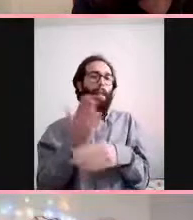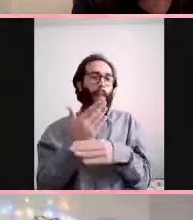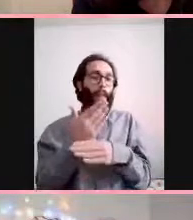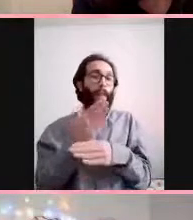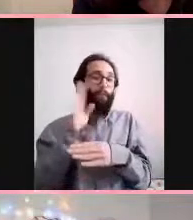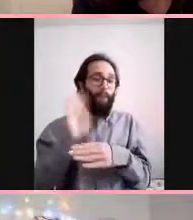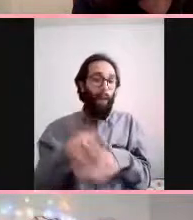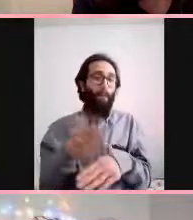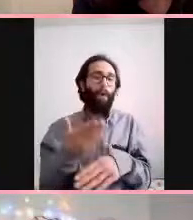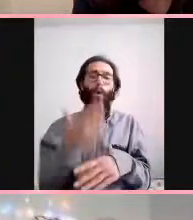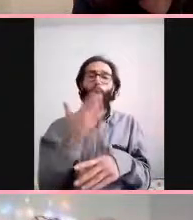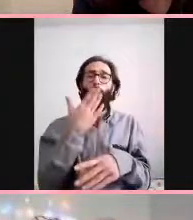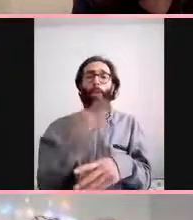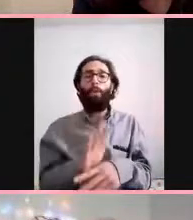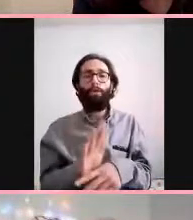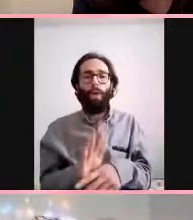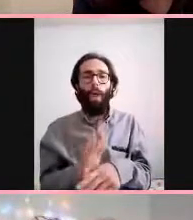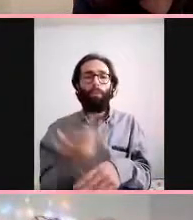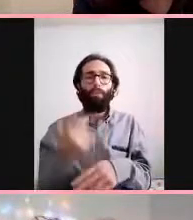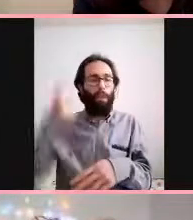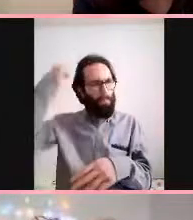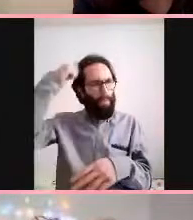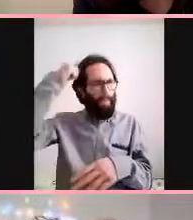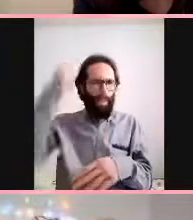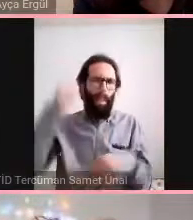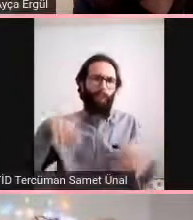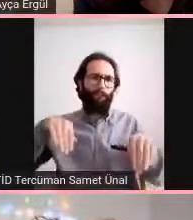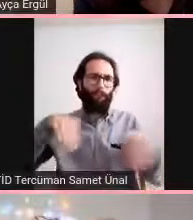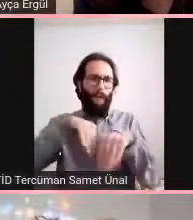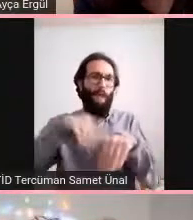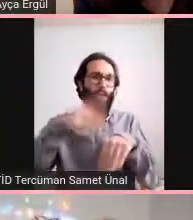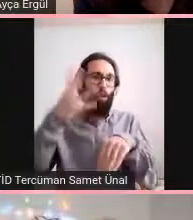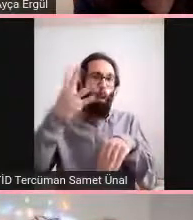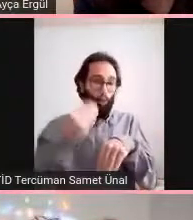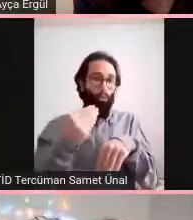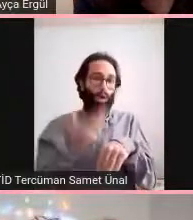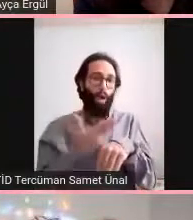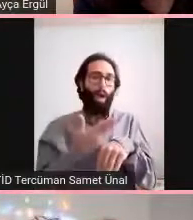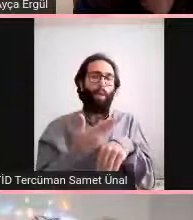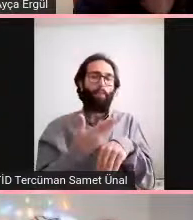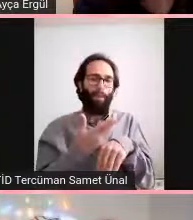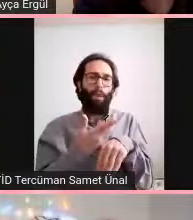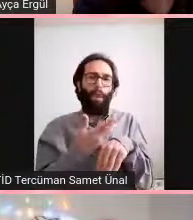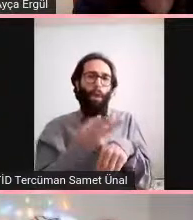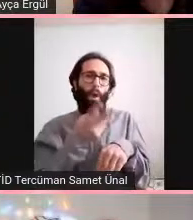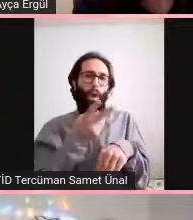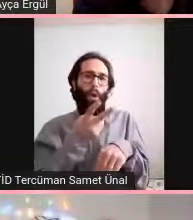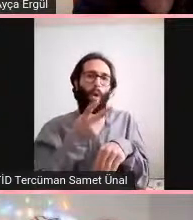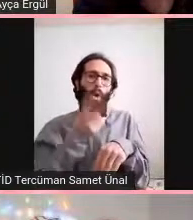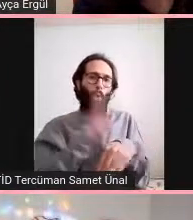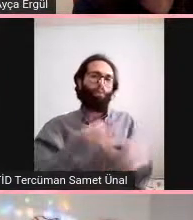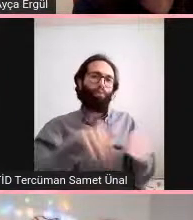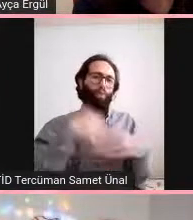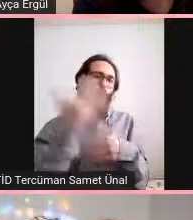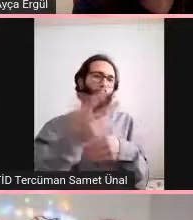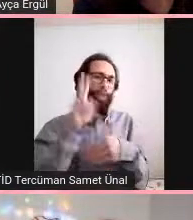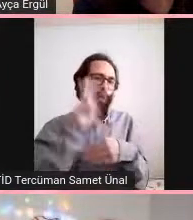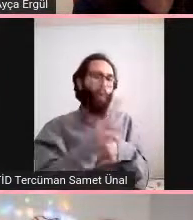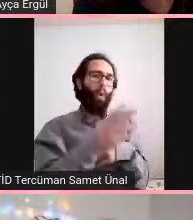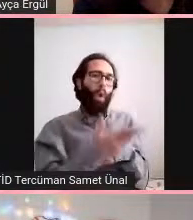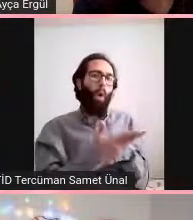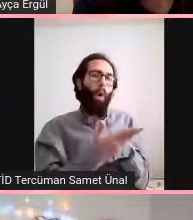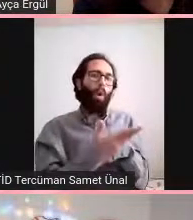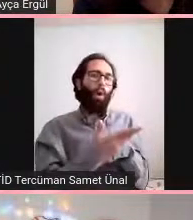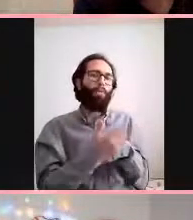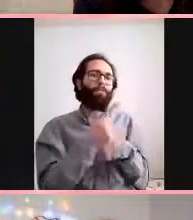Beyinde inme görülüyorsa postmortemde görülüyor ve o sırada o insan